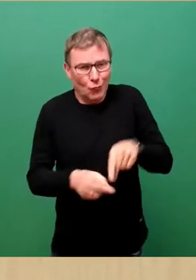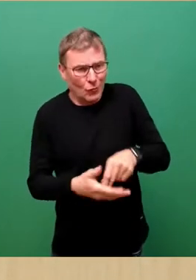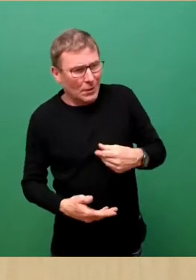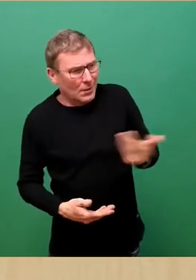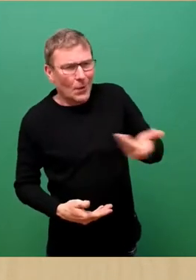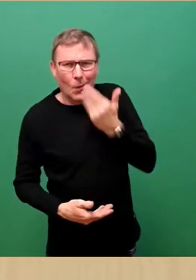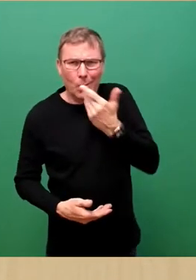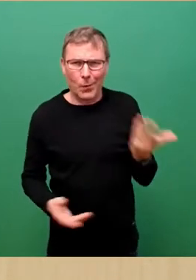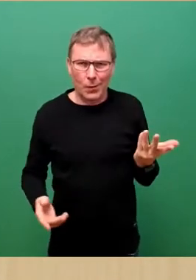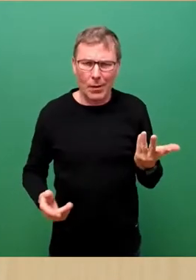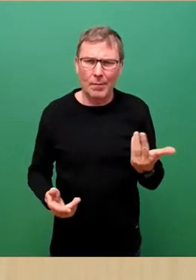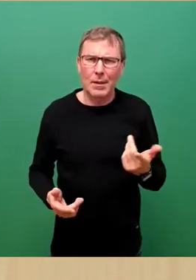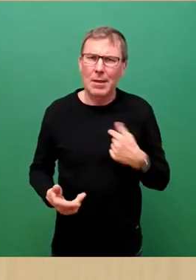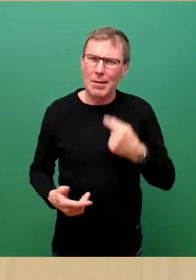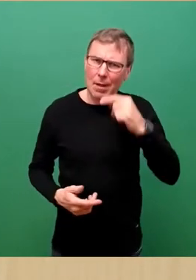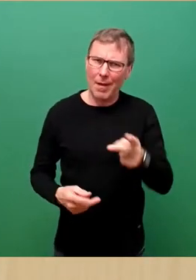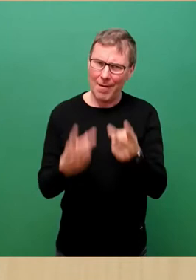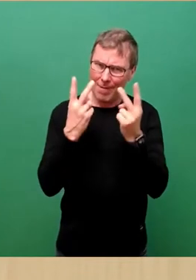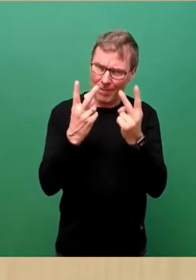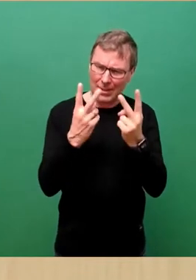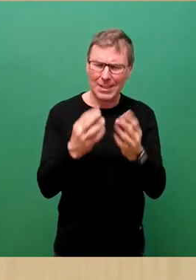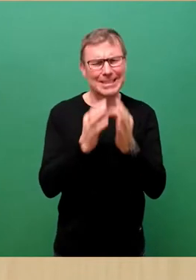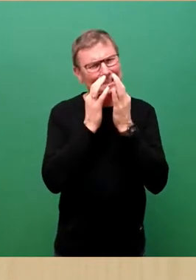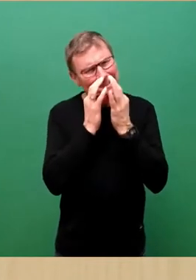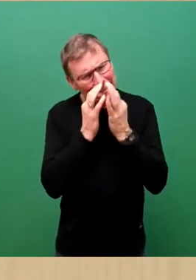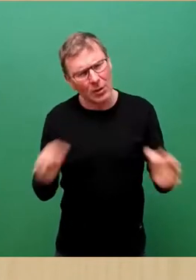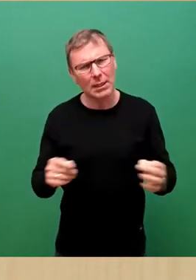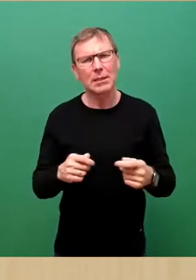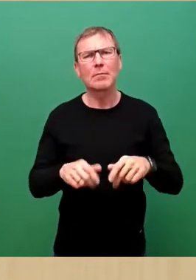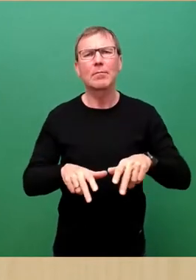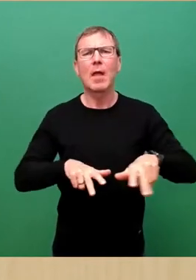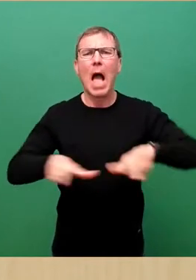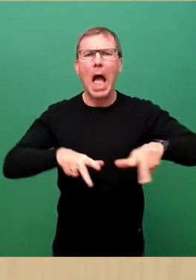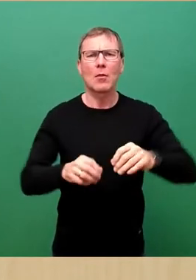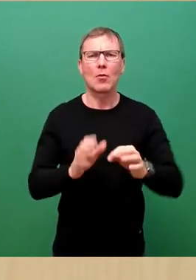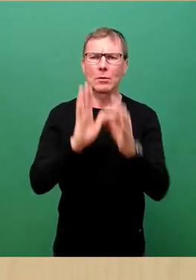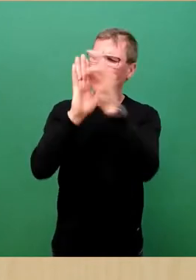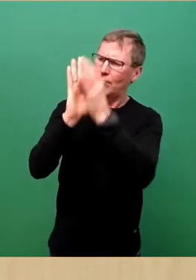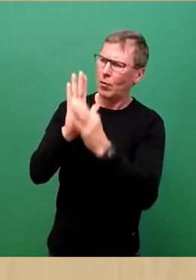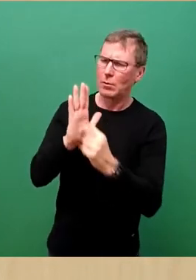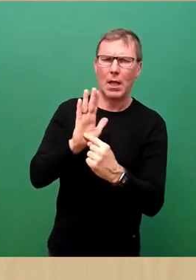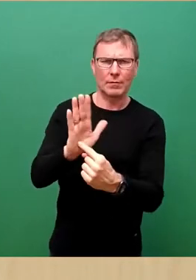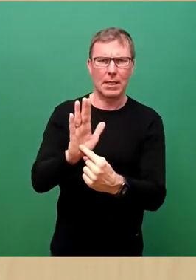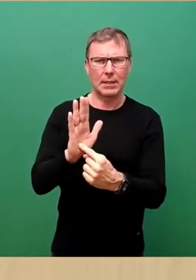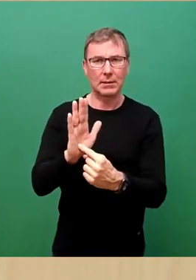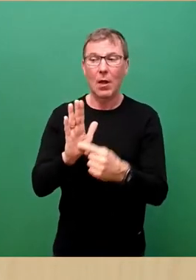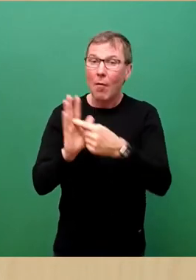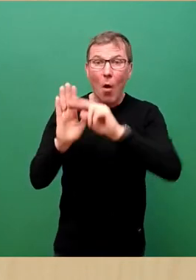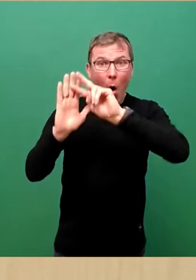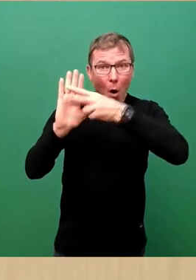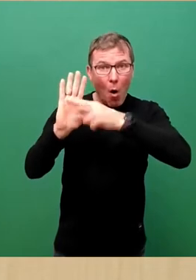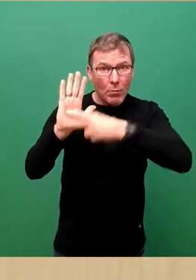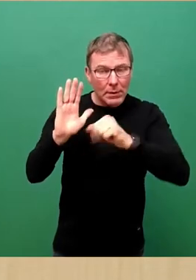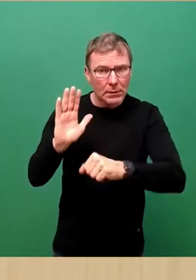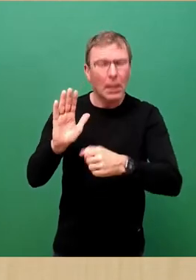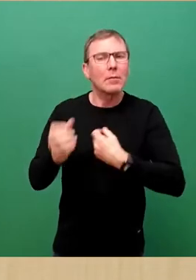wichtiger ist aus unserer Sicht, konkrete Handlungsoptionen aufzuzeigen und auf der jeweiligen Ebene, auf der sie auch umgesetzt werden können, einzubringen.